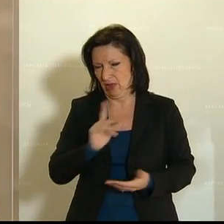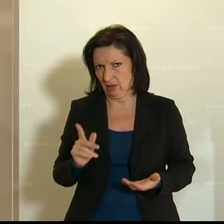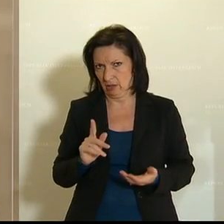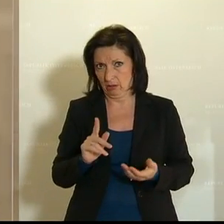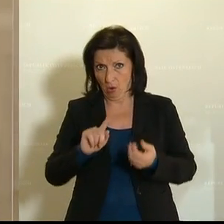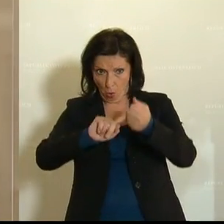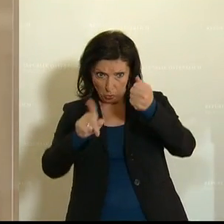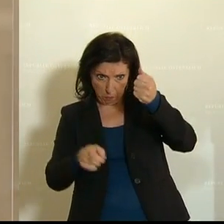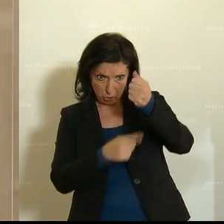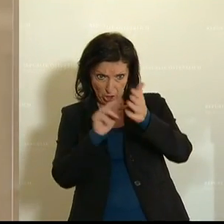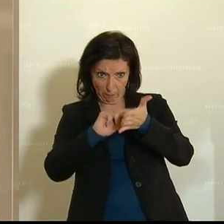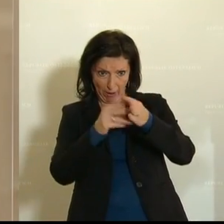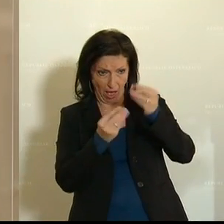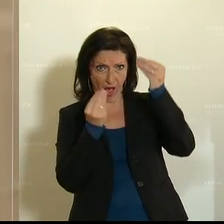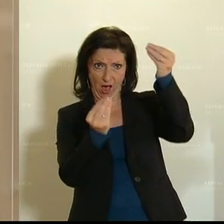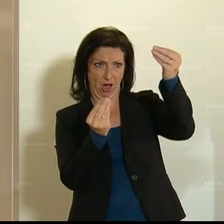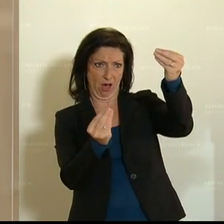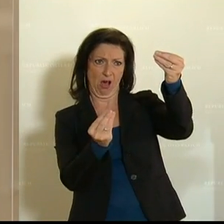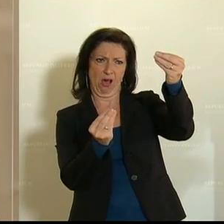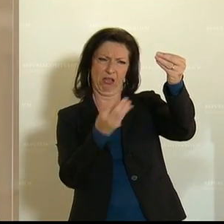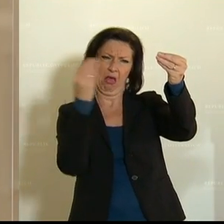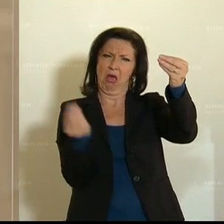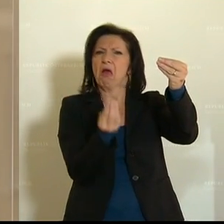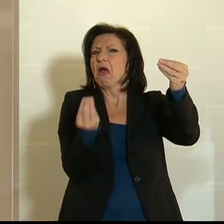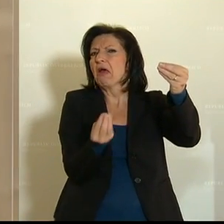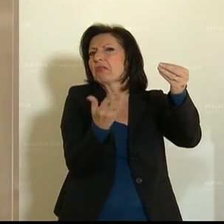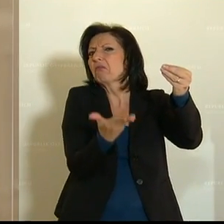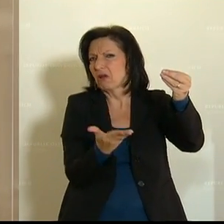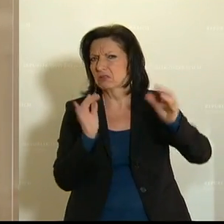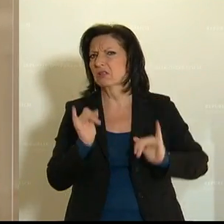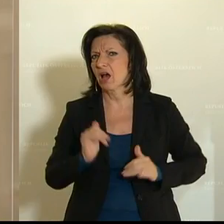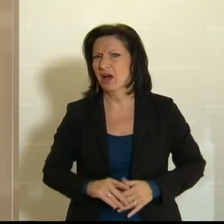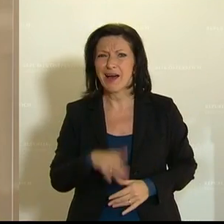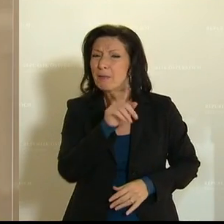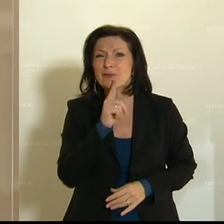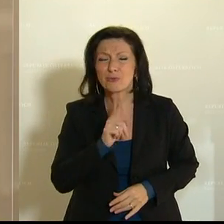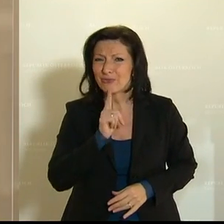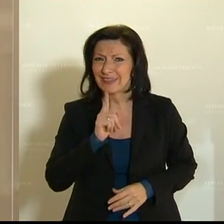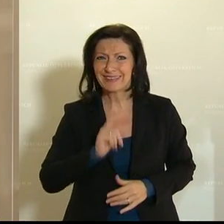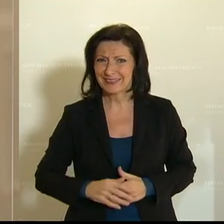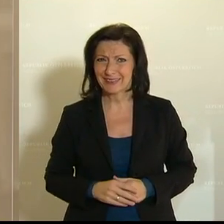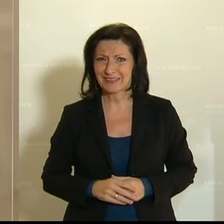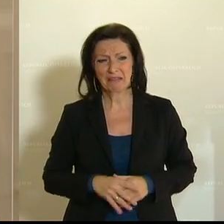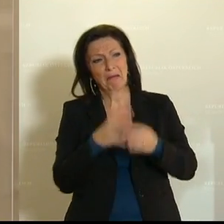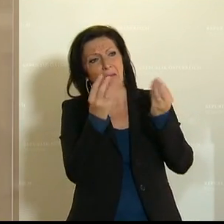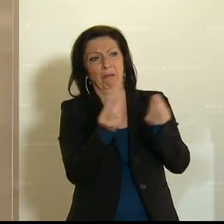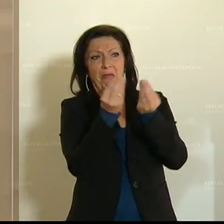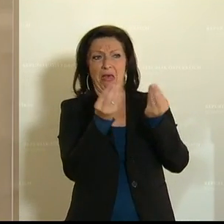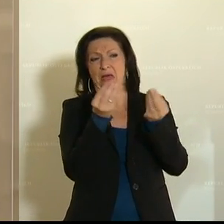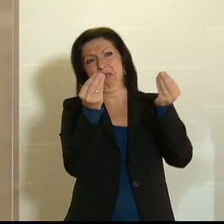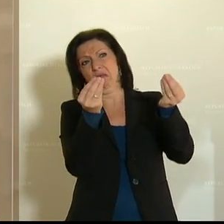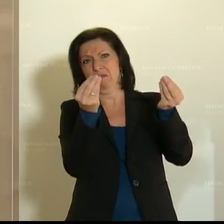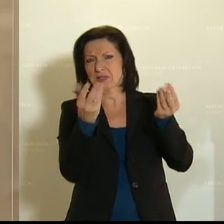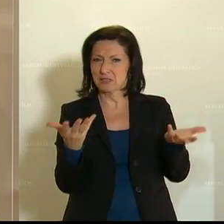das vorgelegt wurde, das zeigt Ansätze. Ansätze, aber die reichen nicht. Diese Ansätze werden